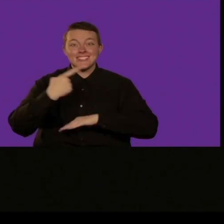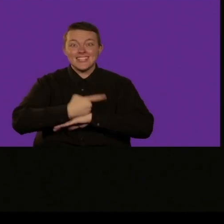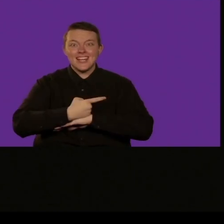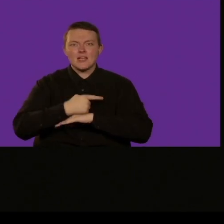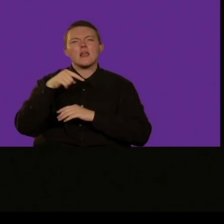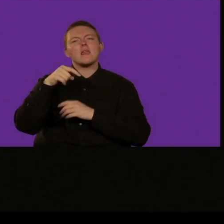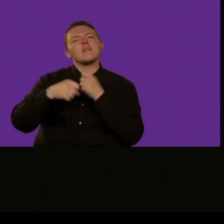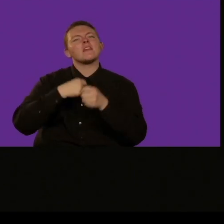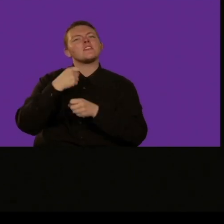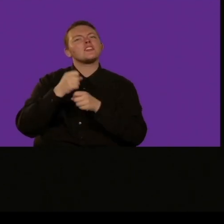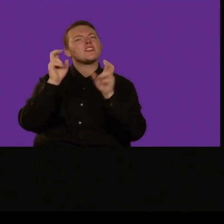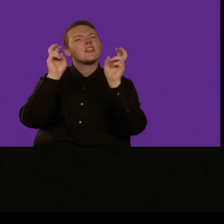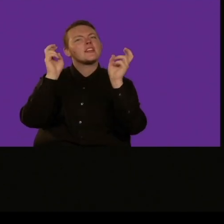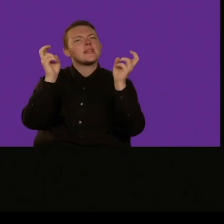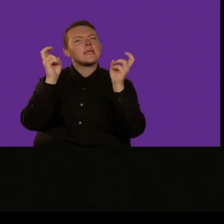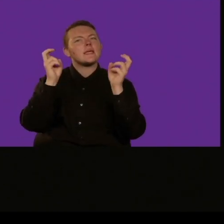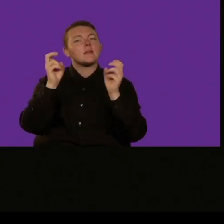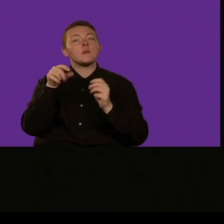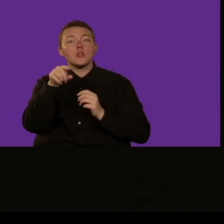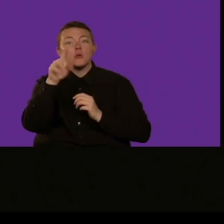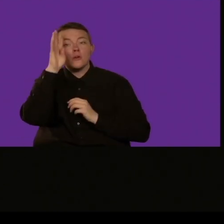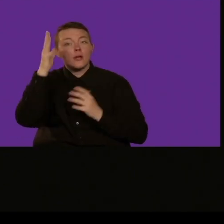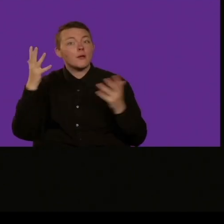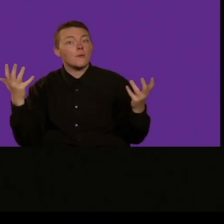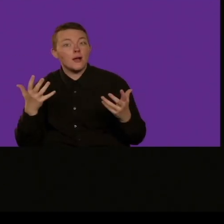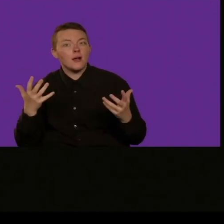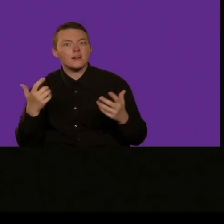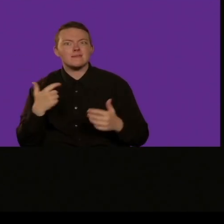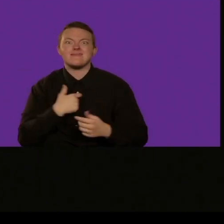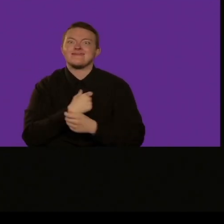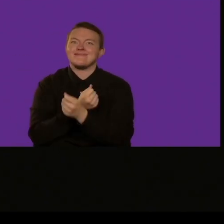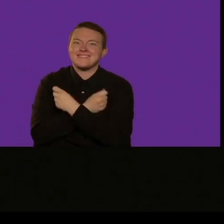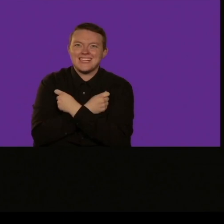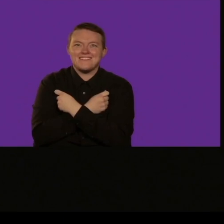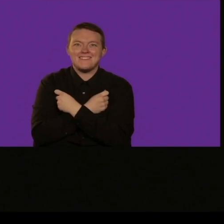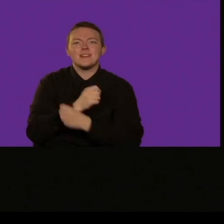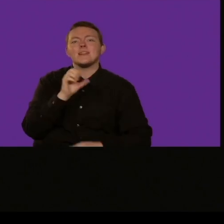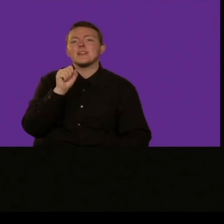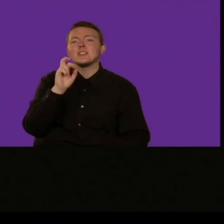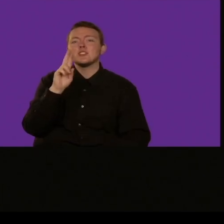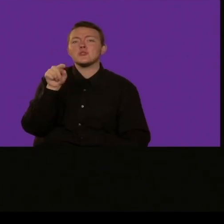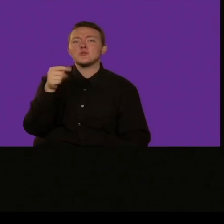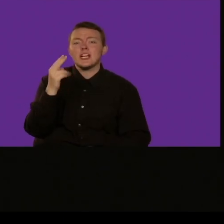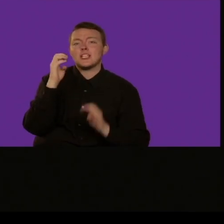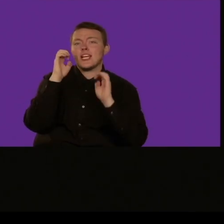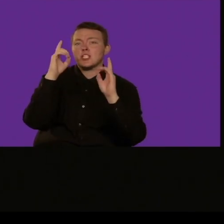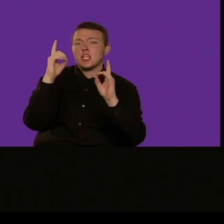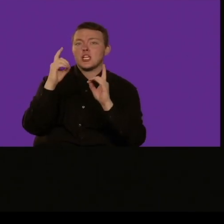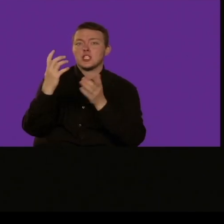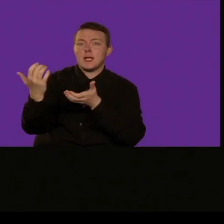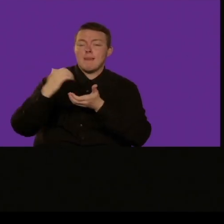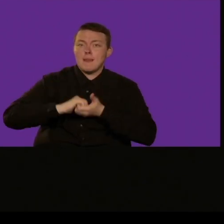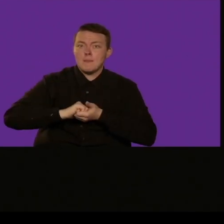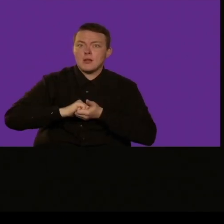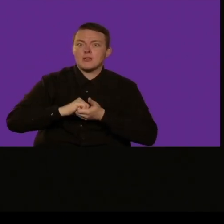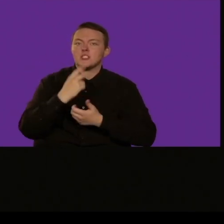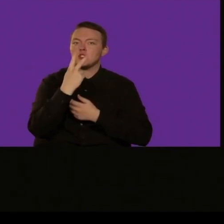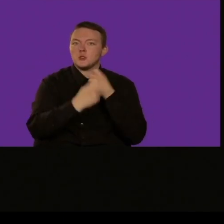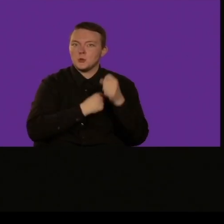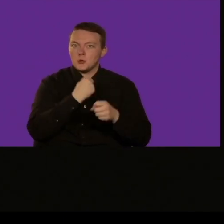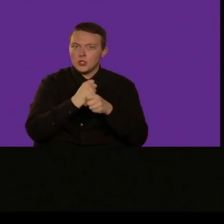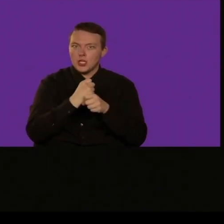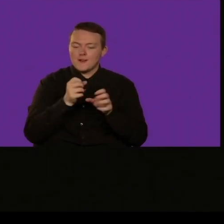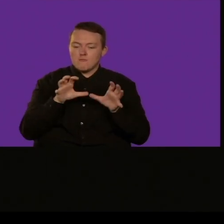partecipare molte organizzazioni intorno al mondo per imparare sulla codificazione e partecipano nel codisegno con